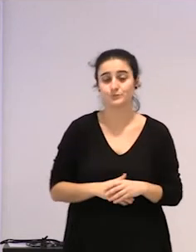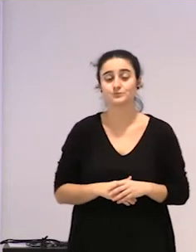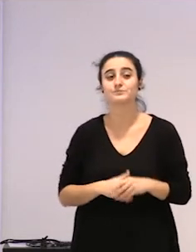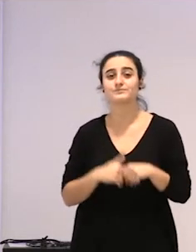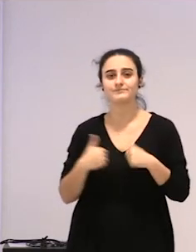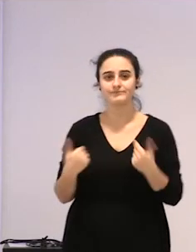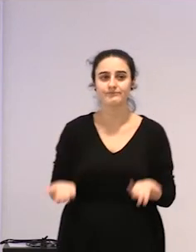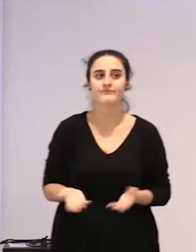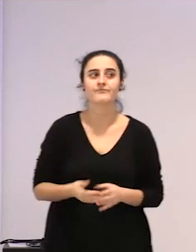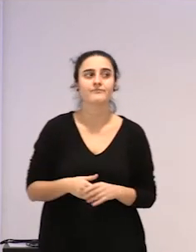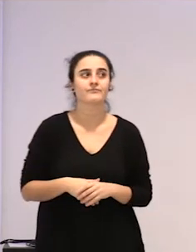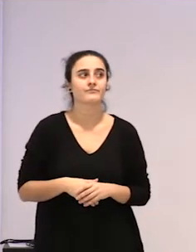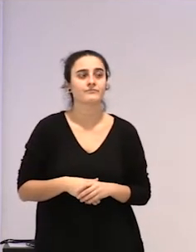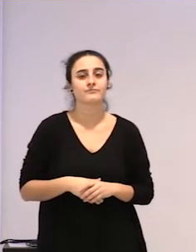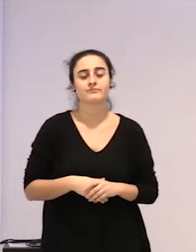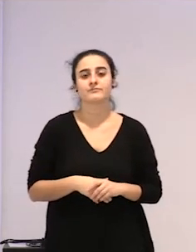eta,